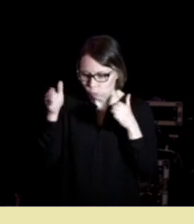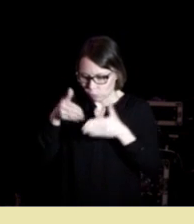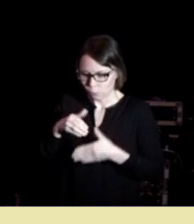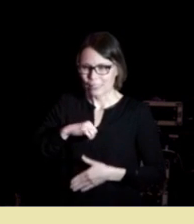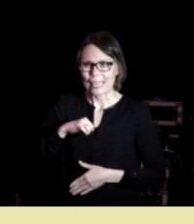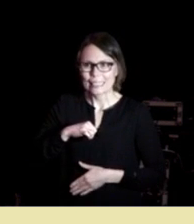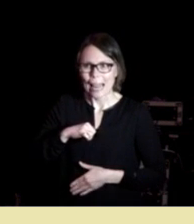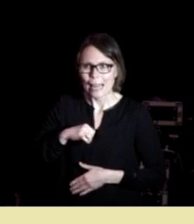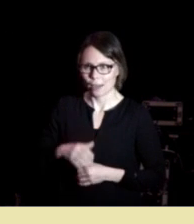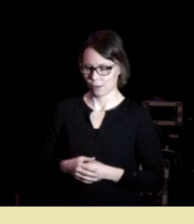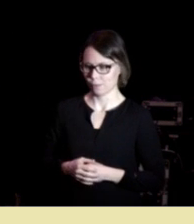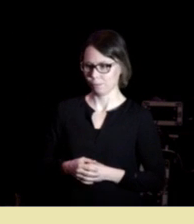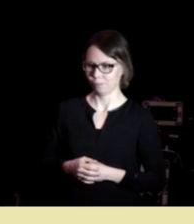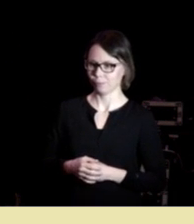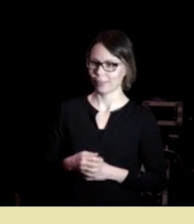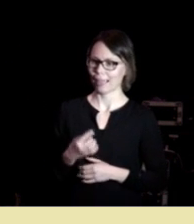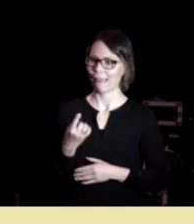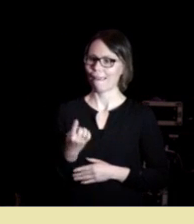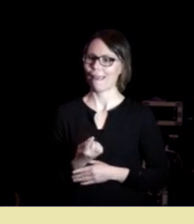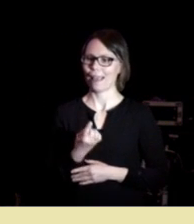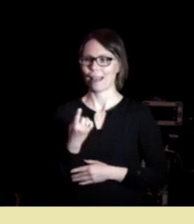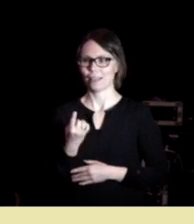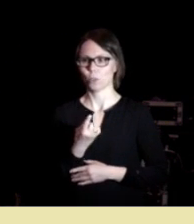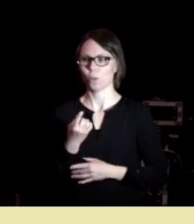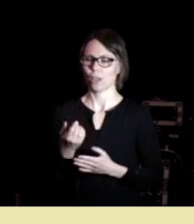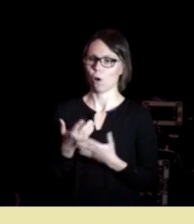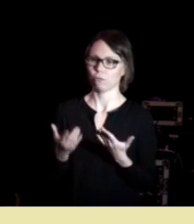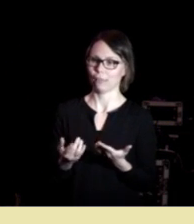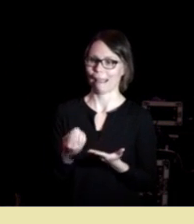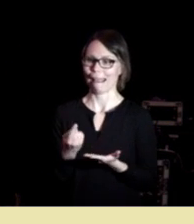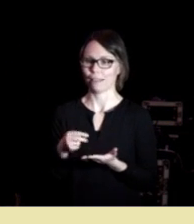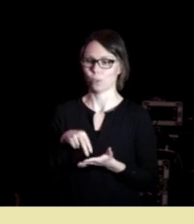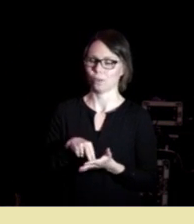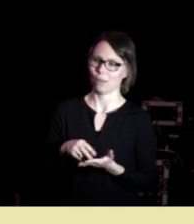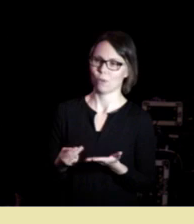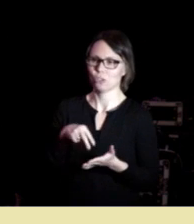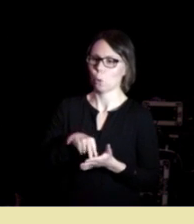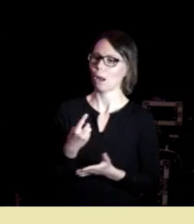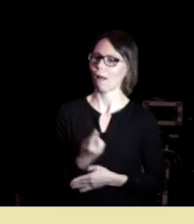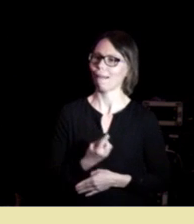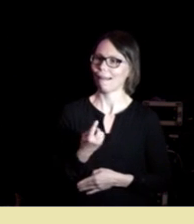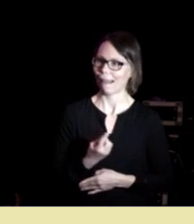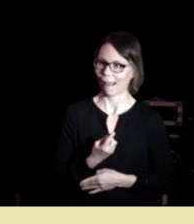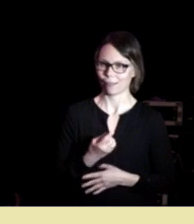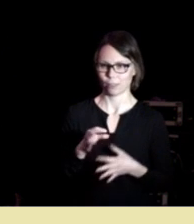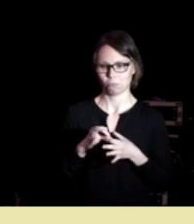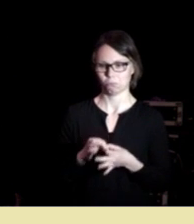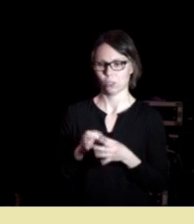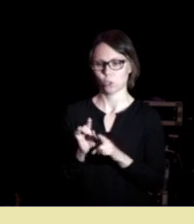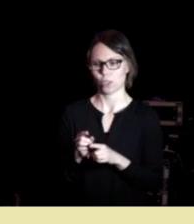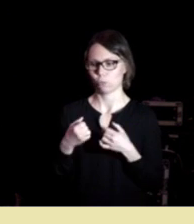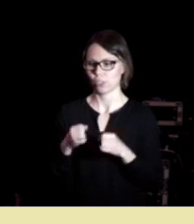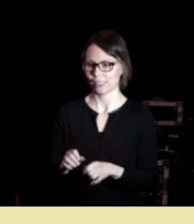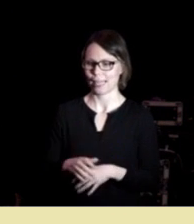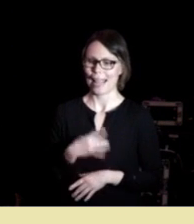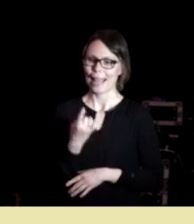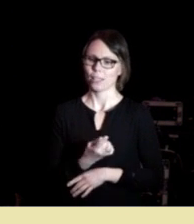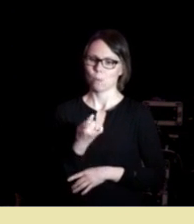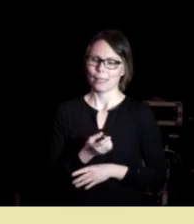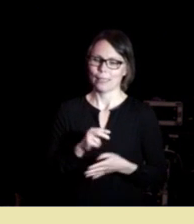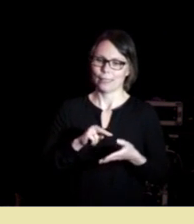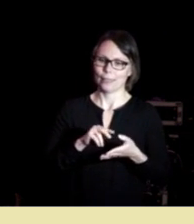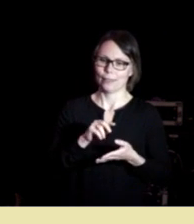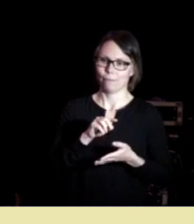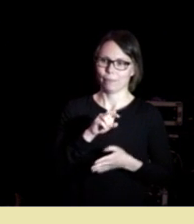Altså, det enestående er ofte enestående. De blir ofte stående ganske alene i disse prosjektene. Ensomhetstematikken